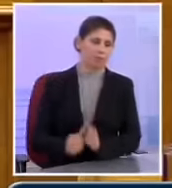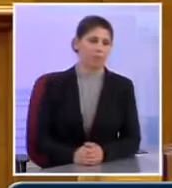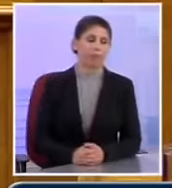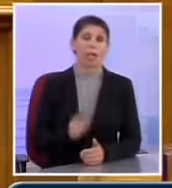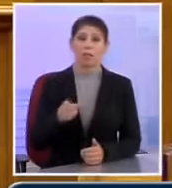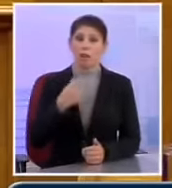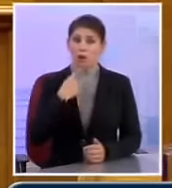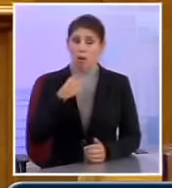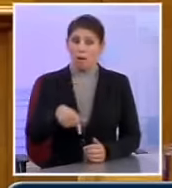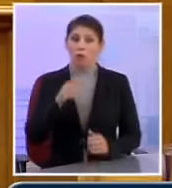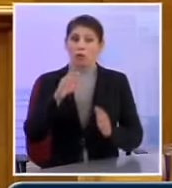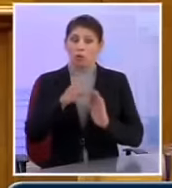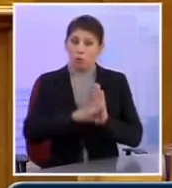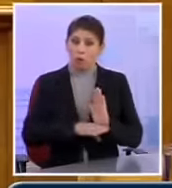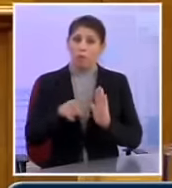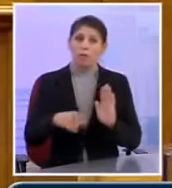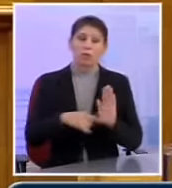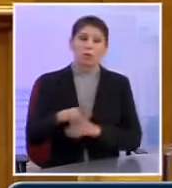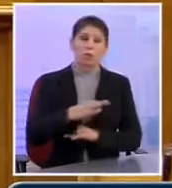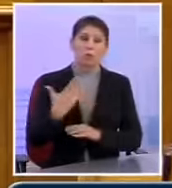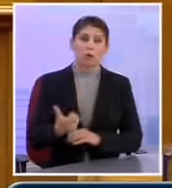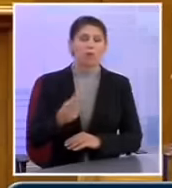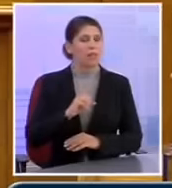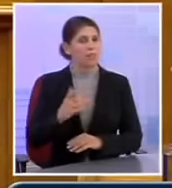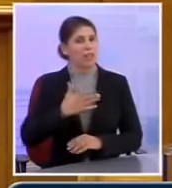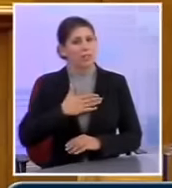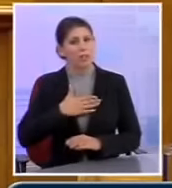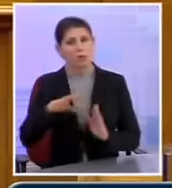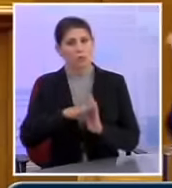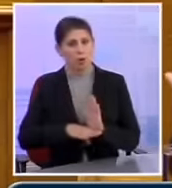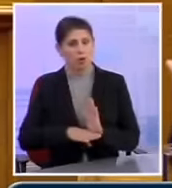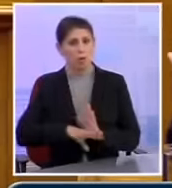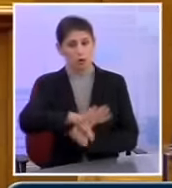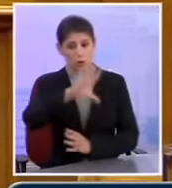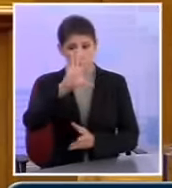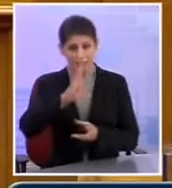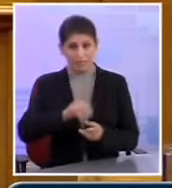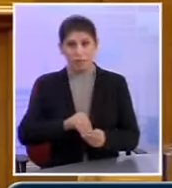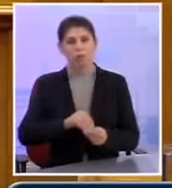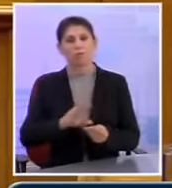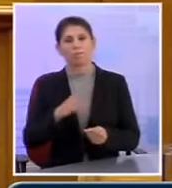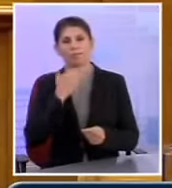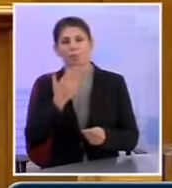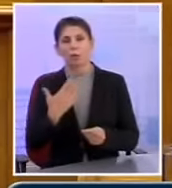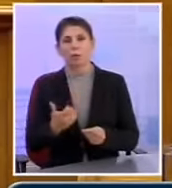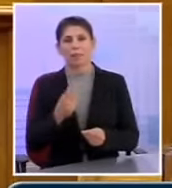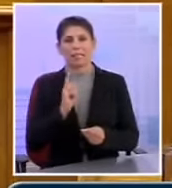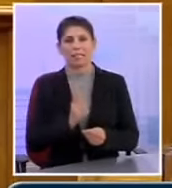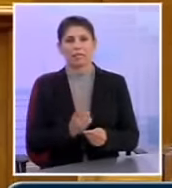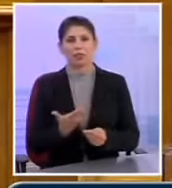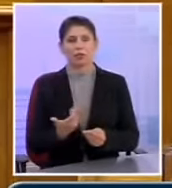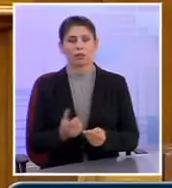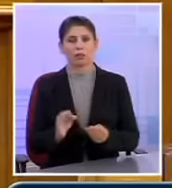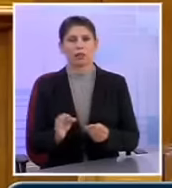νομοσχέδιο που έχουμε δεν είναι το δικό μας το πρόγραμμα στο σύνολό του και άρα δεν μπορεί να υπάρχει κριτική ότι